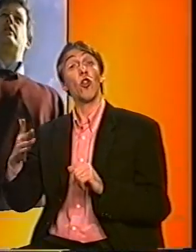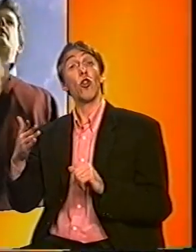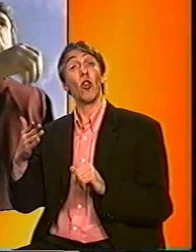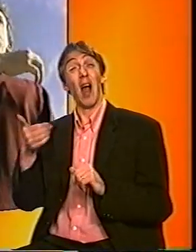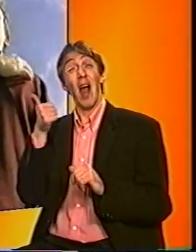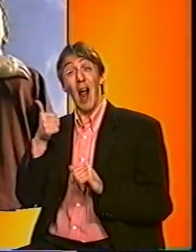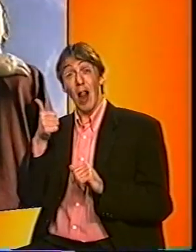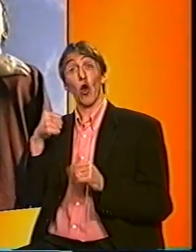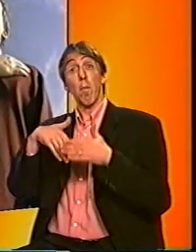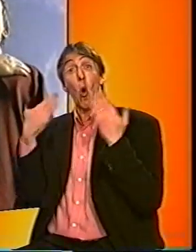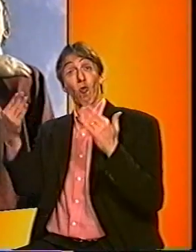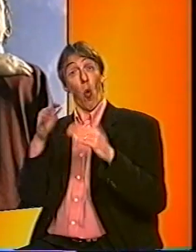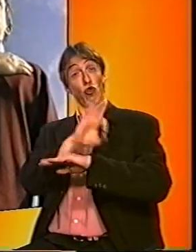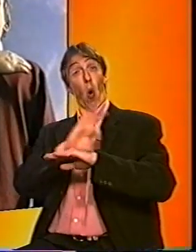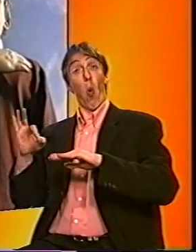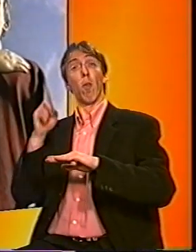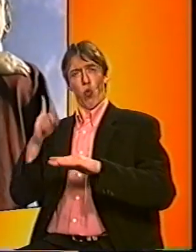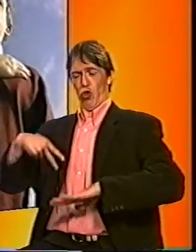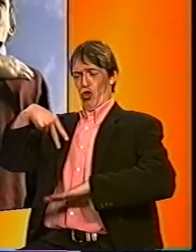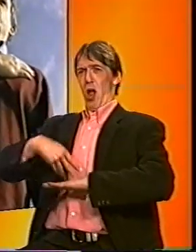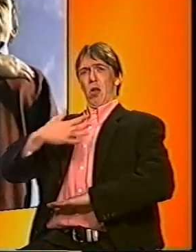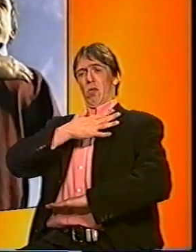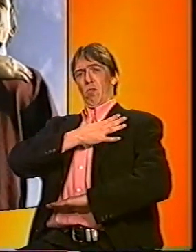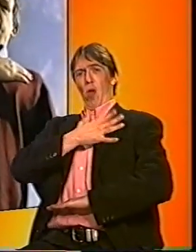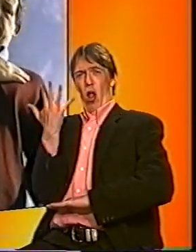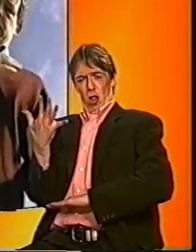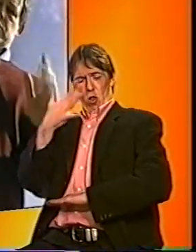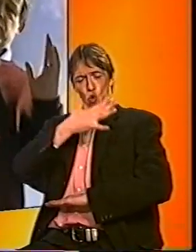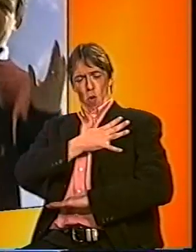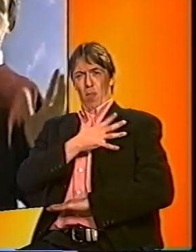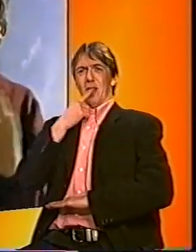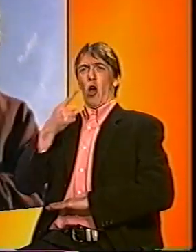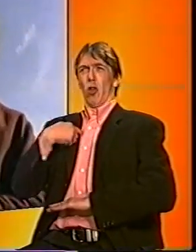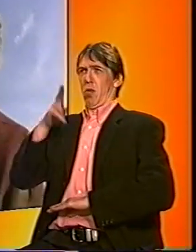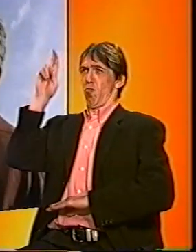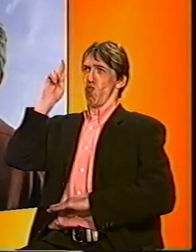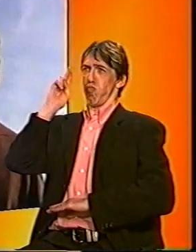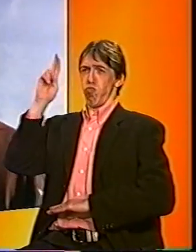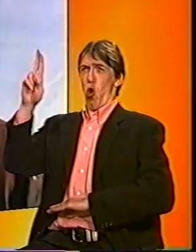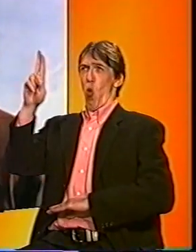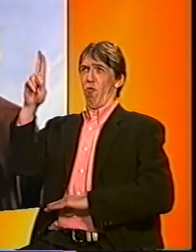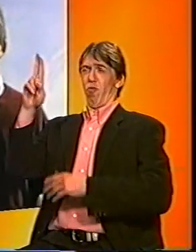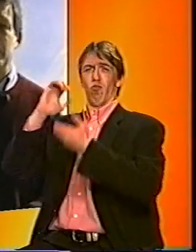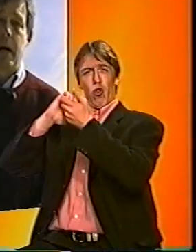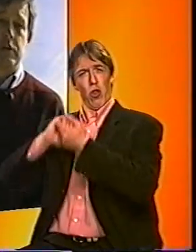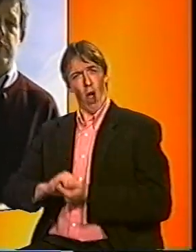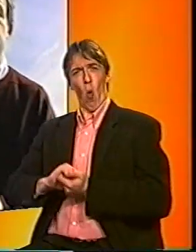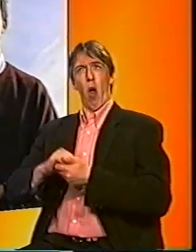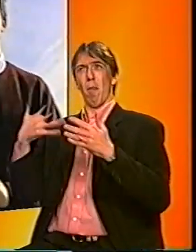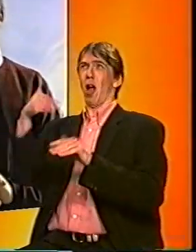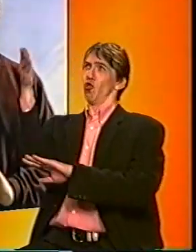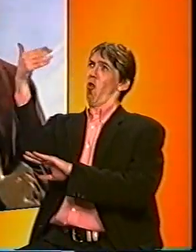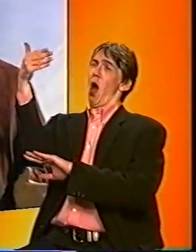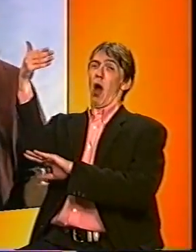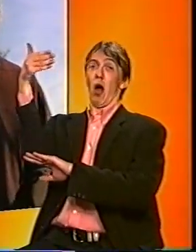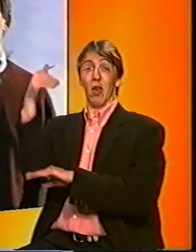beginnen staan die rechtop en zeggen I pledge allegiance to the flag of the United States. zweren elke dag weer trouw aan de Amerikaanse vlag.